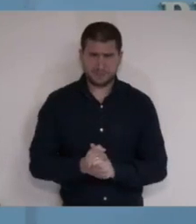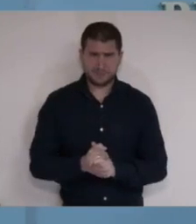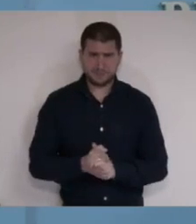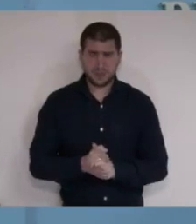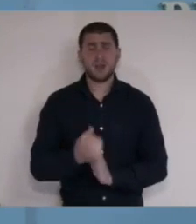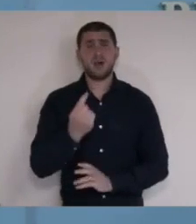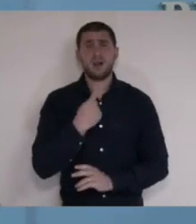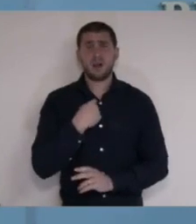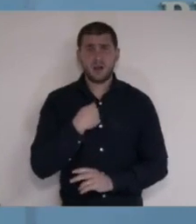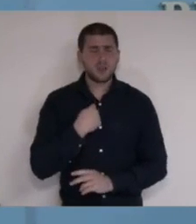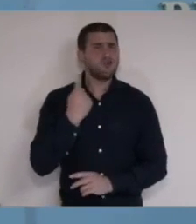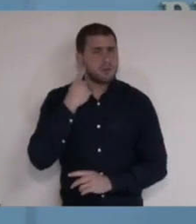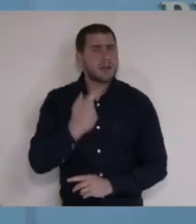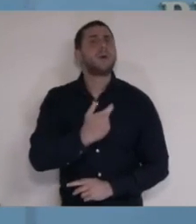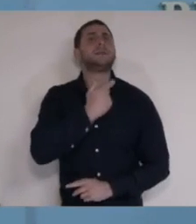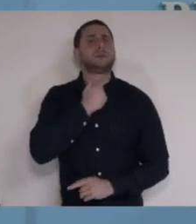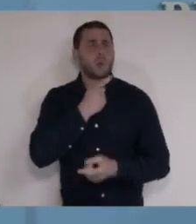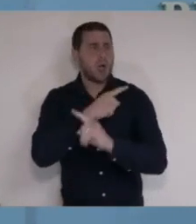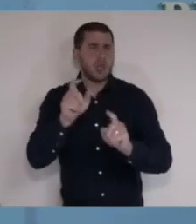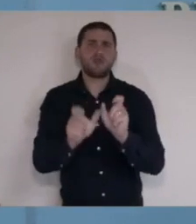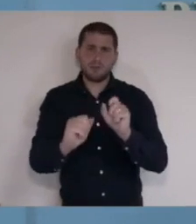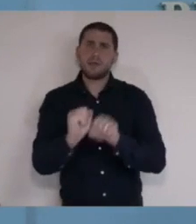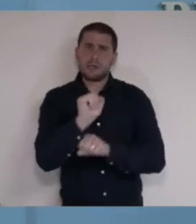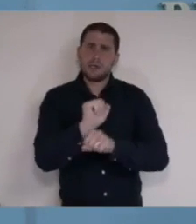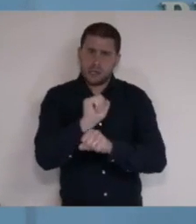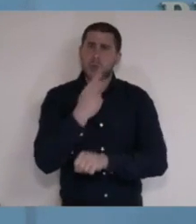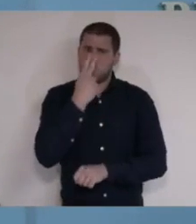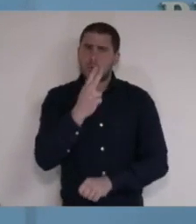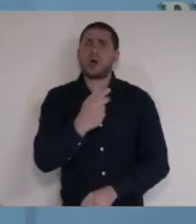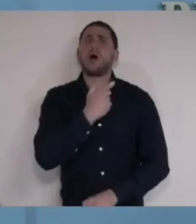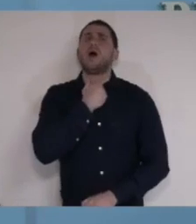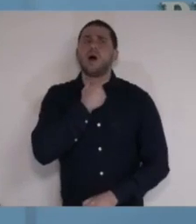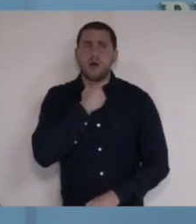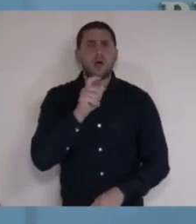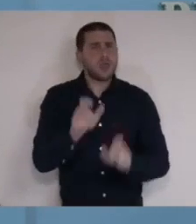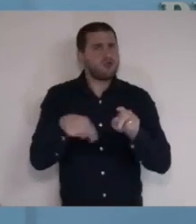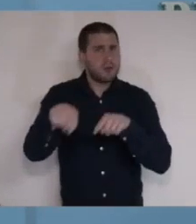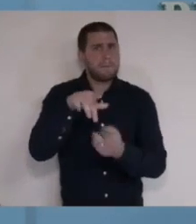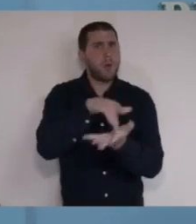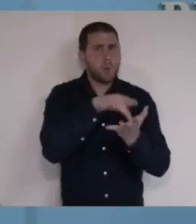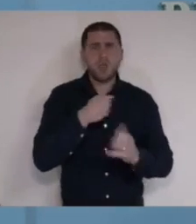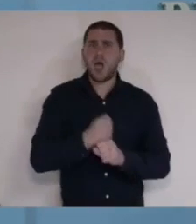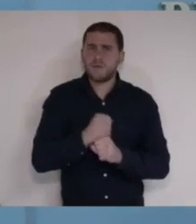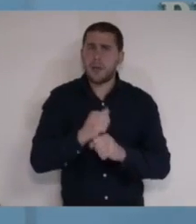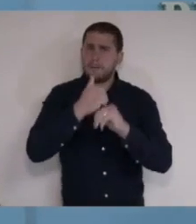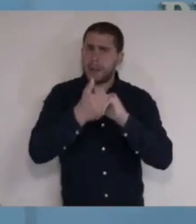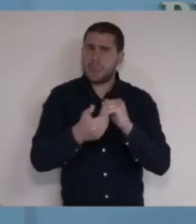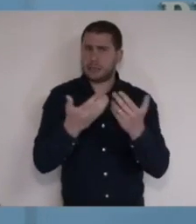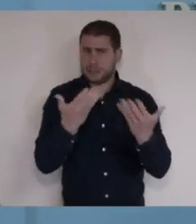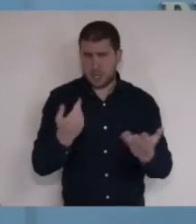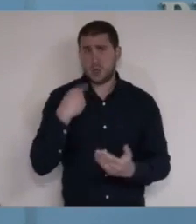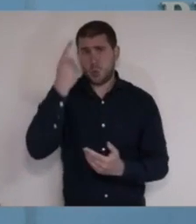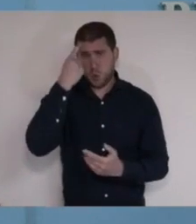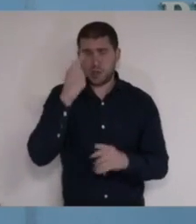אני רואה ושומע את המצוקה. אני שומע את המצוקה שלכם למקומות עבודה, לפרנסה,